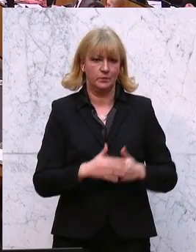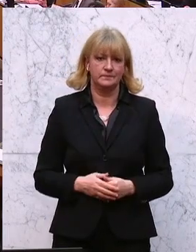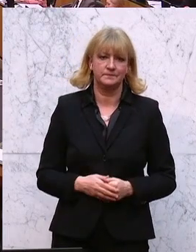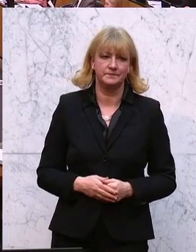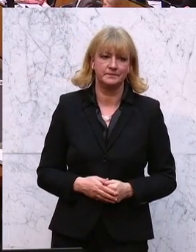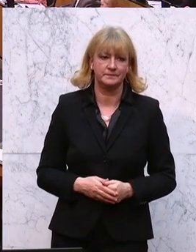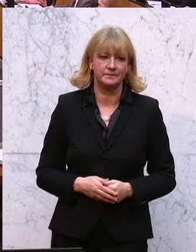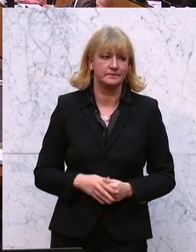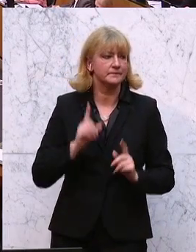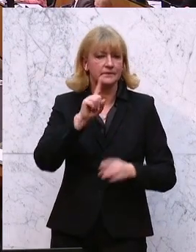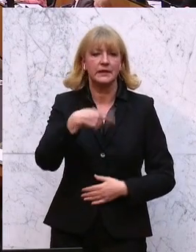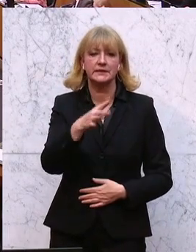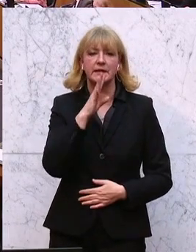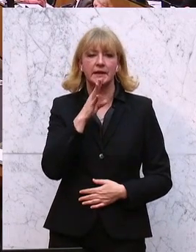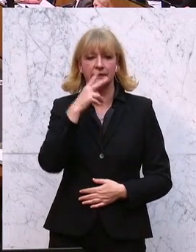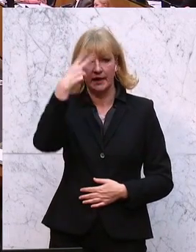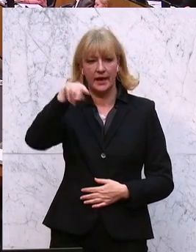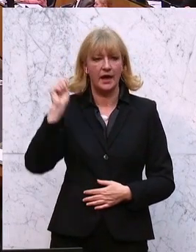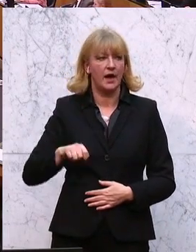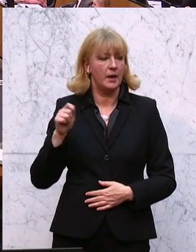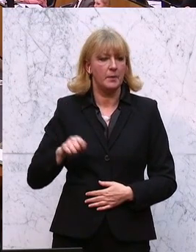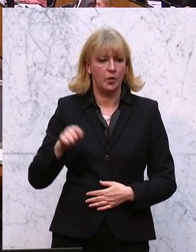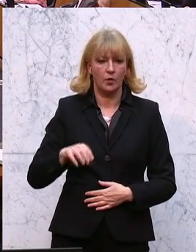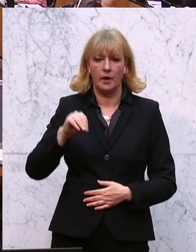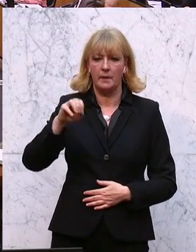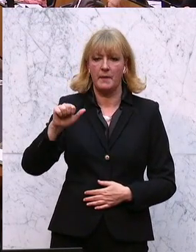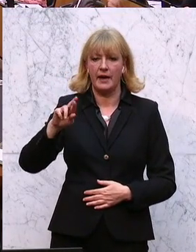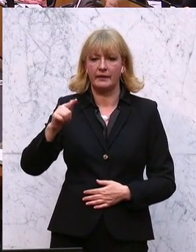Nächster Redner, Herr Abgeordneter Martin Litschauer.